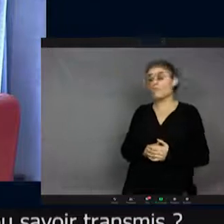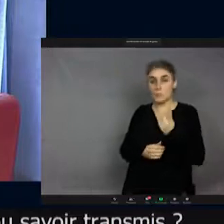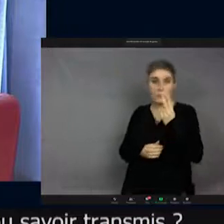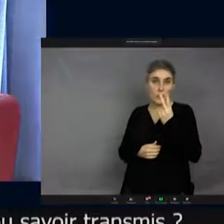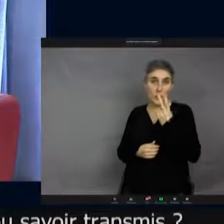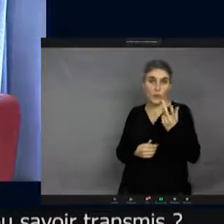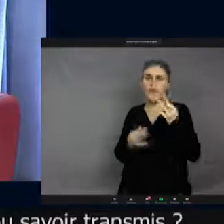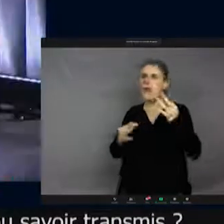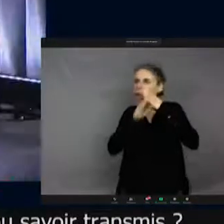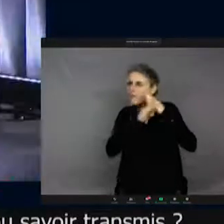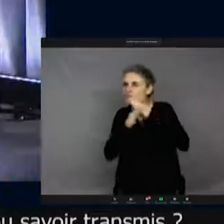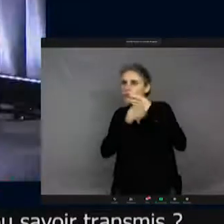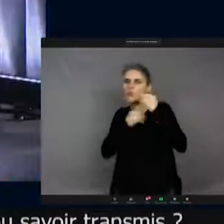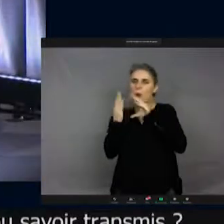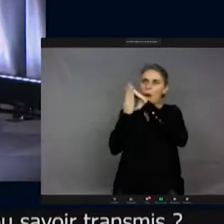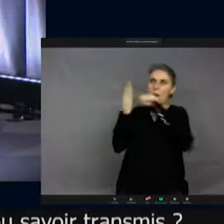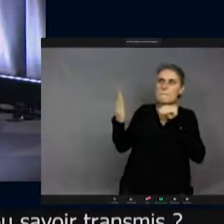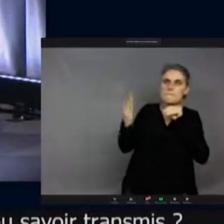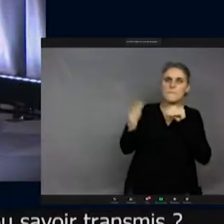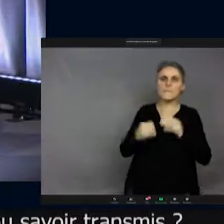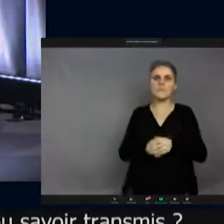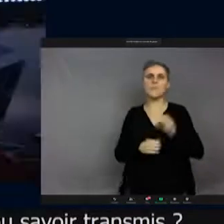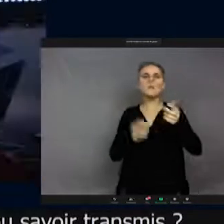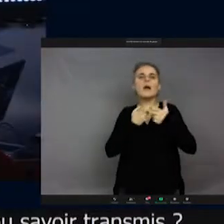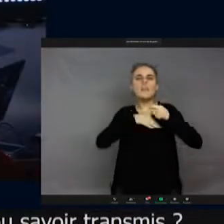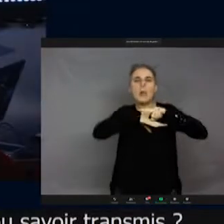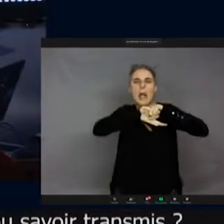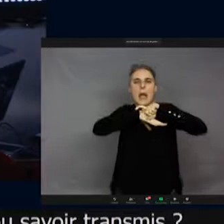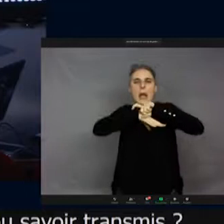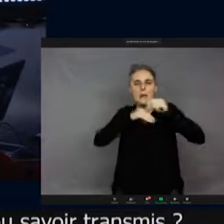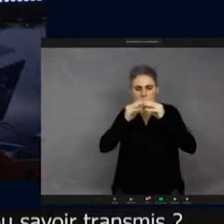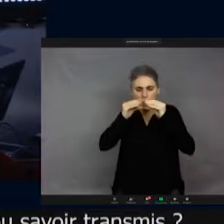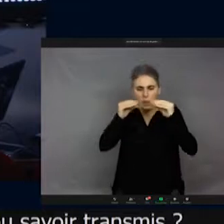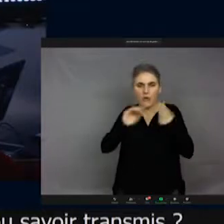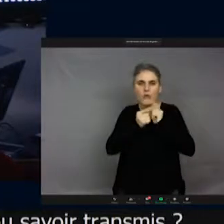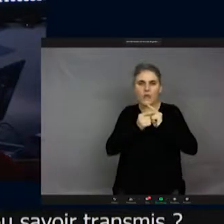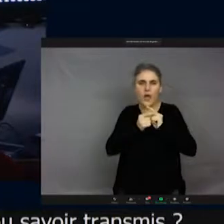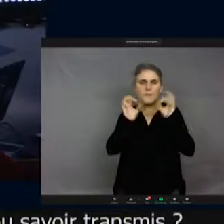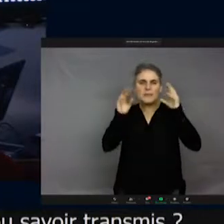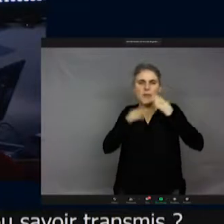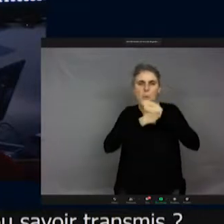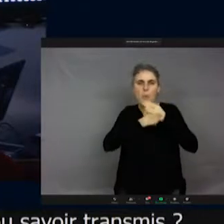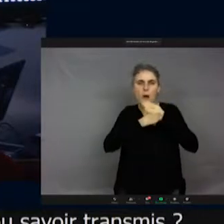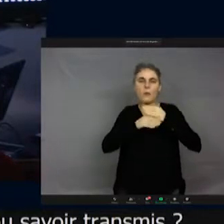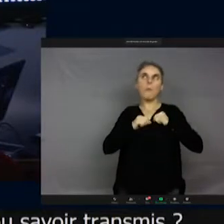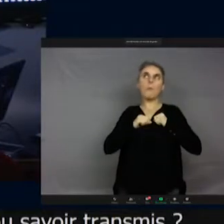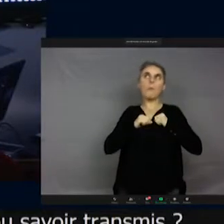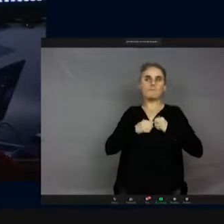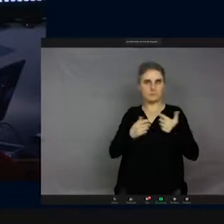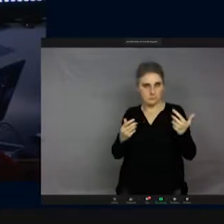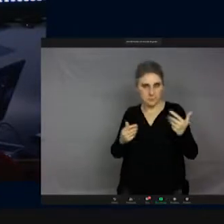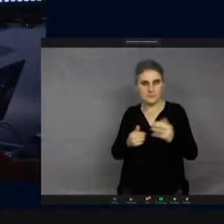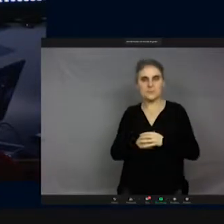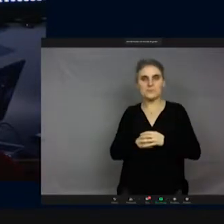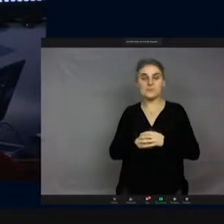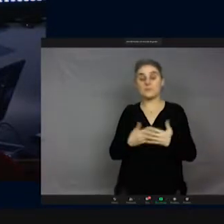Par exemple, les larves qui sont comme des tiges ou comme des bouts de bois, etc. Ça, si on est scientifique, le